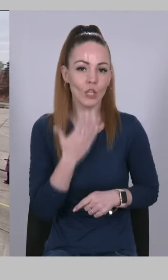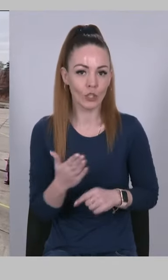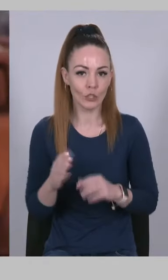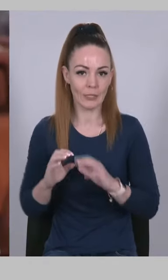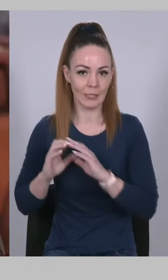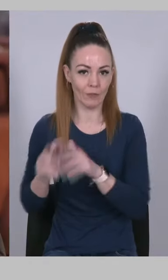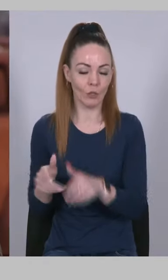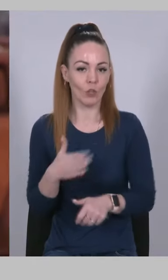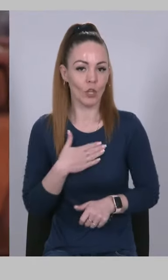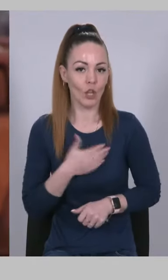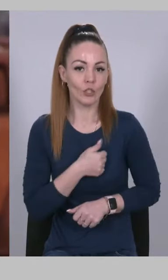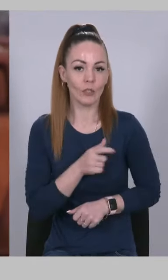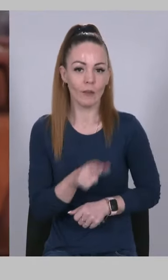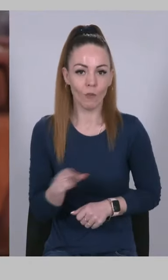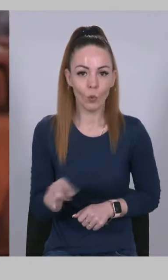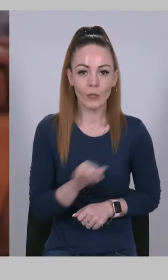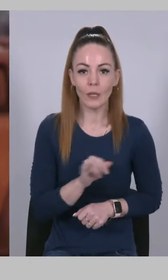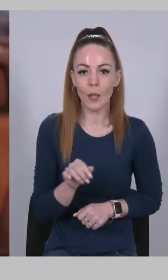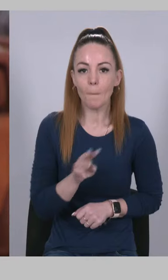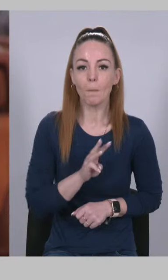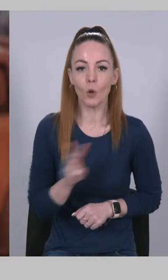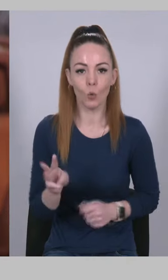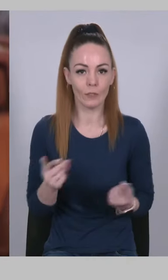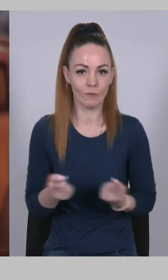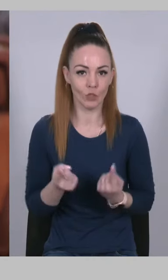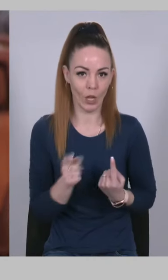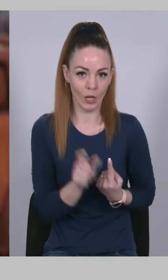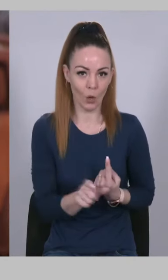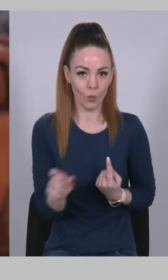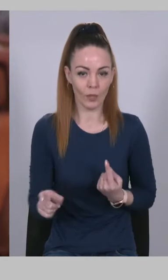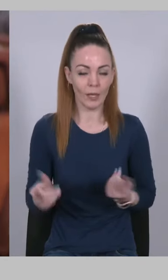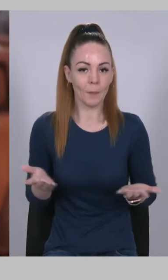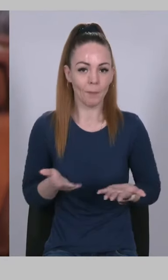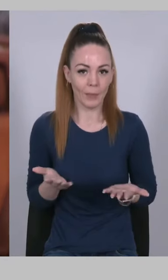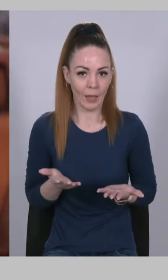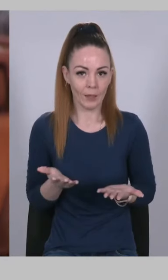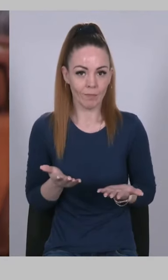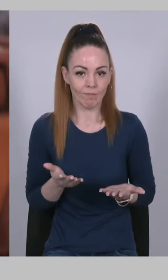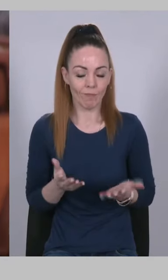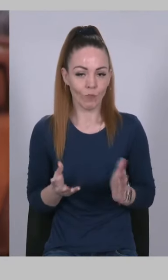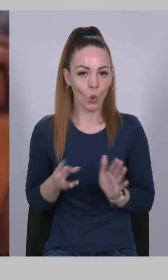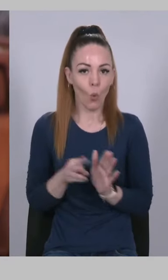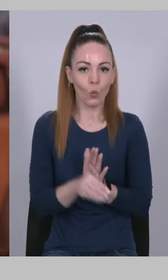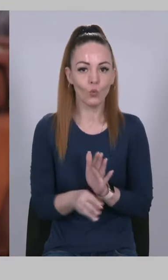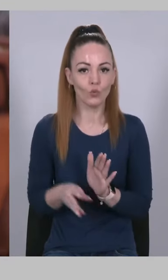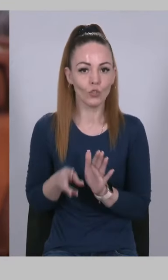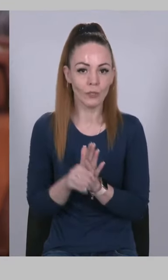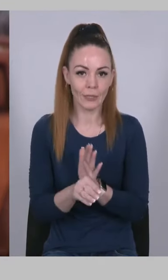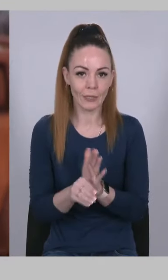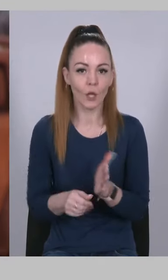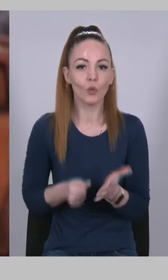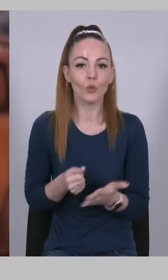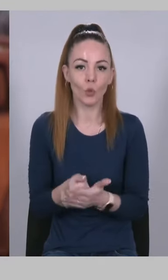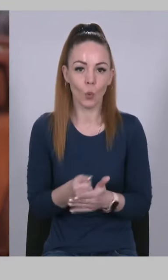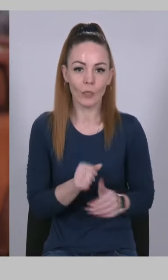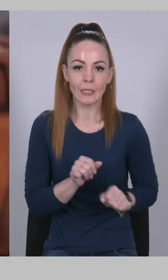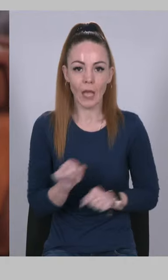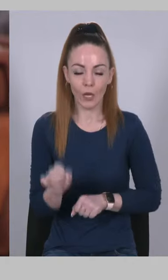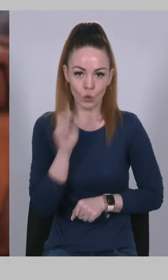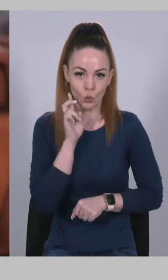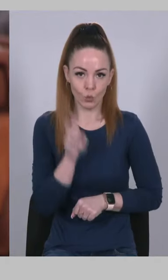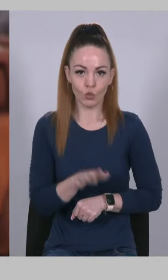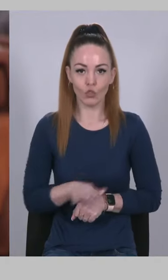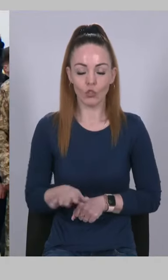наші воїни і мільйони звичайних людей Які долучилися до захисту